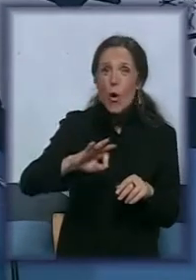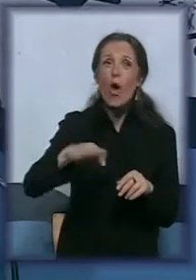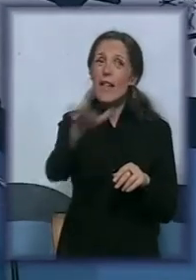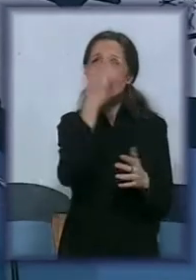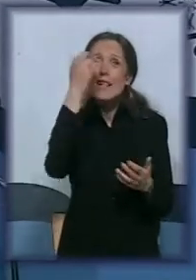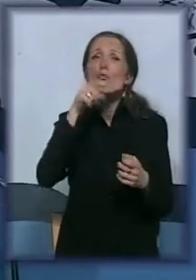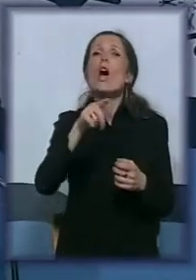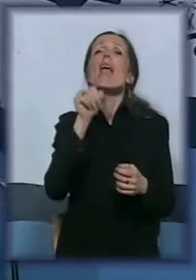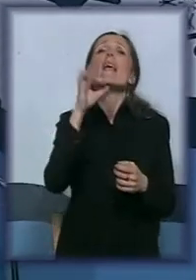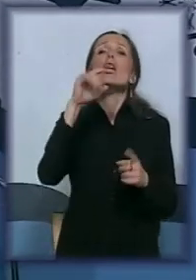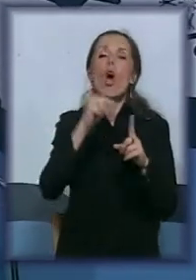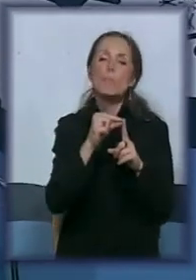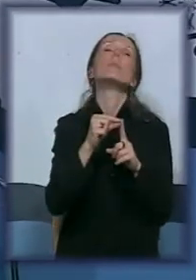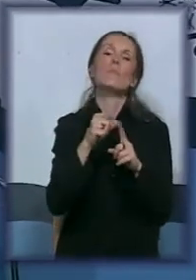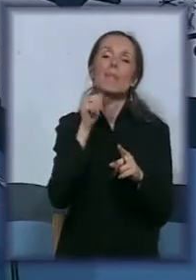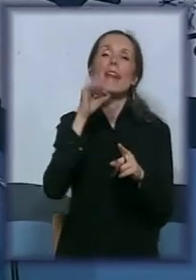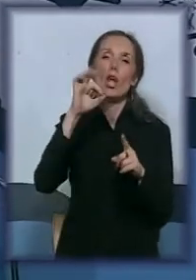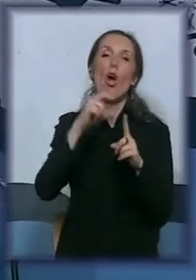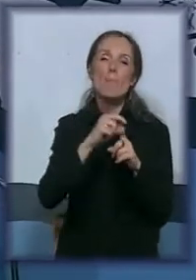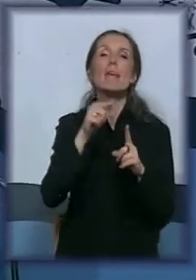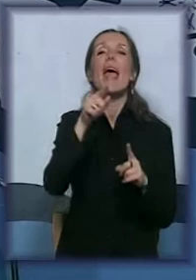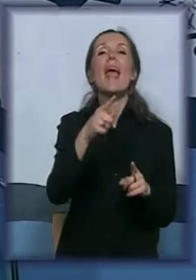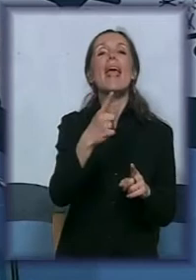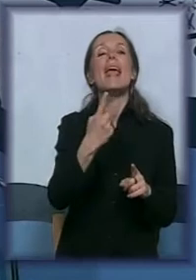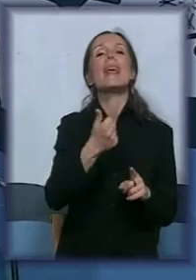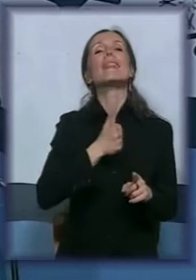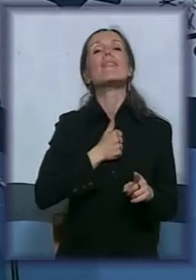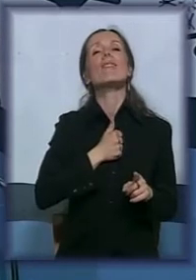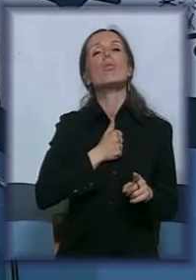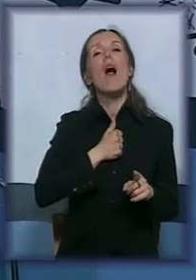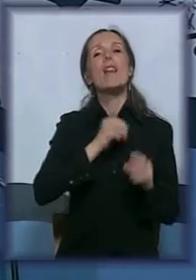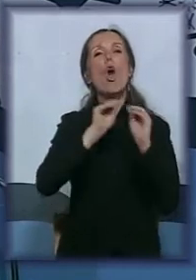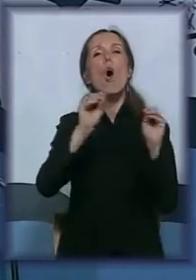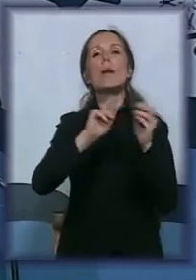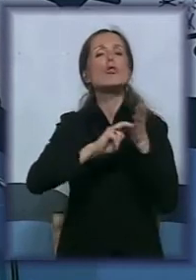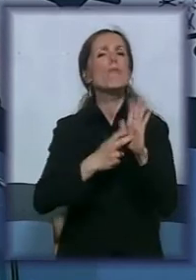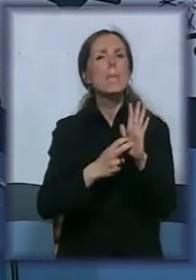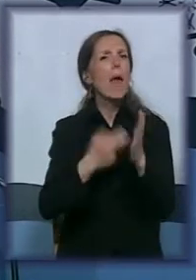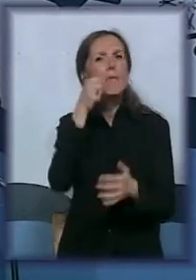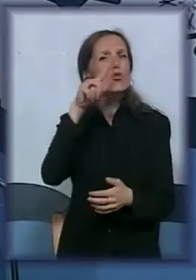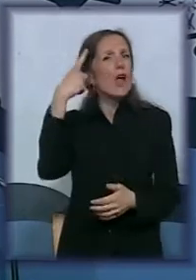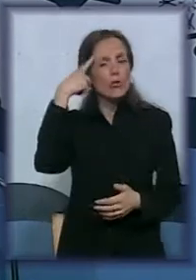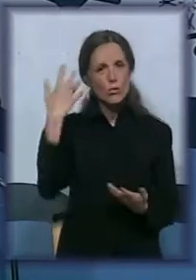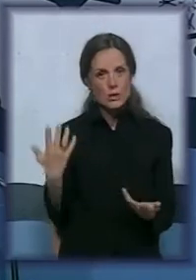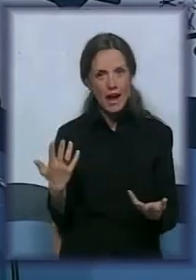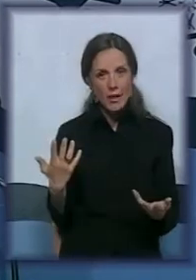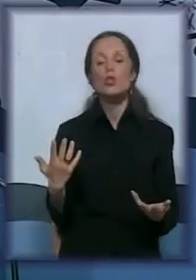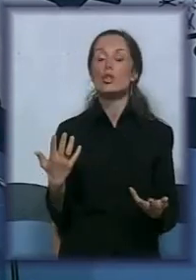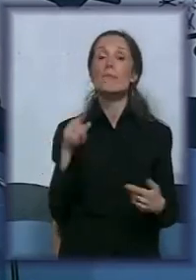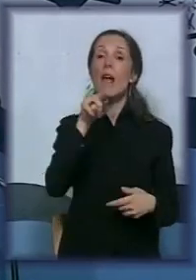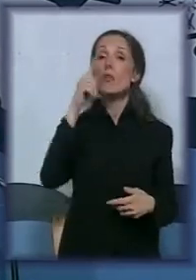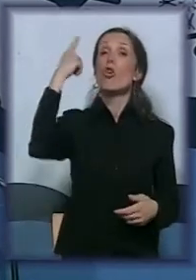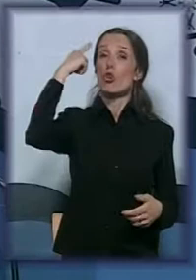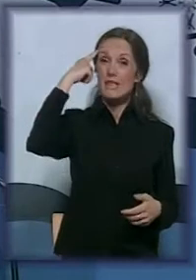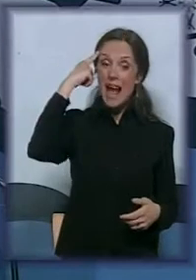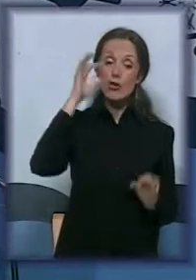znači da oakša svakom